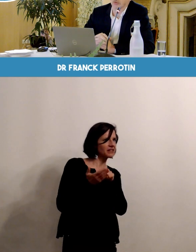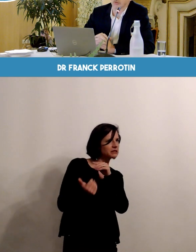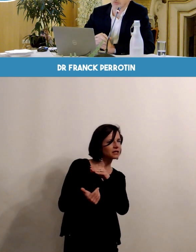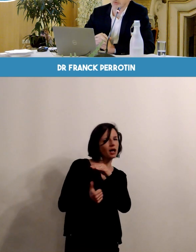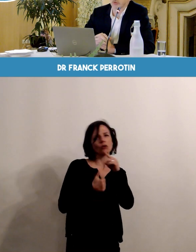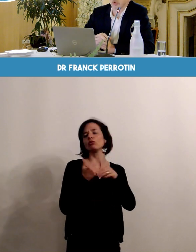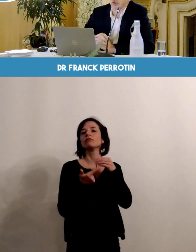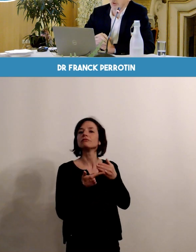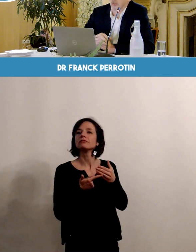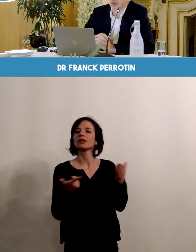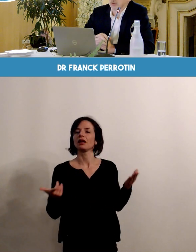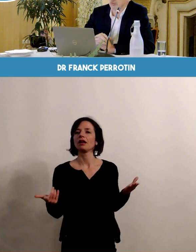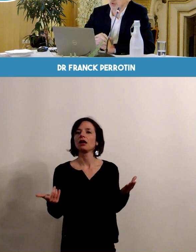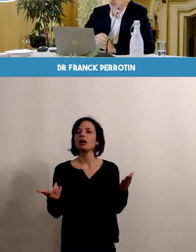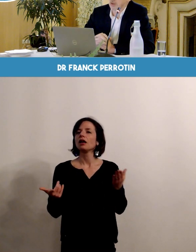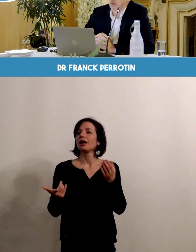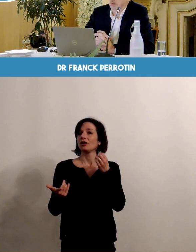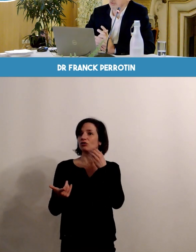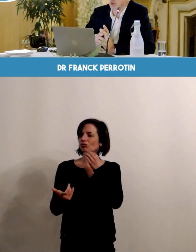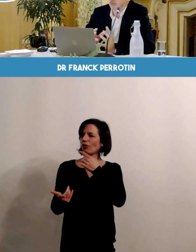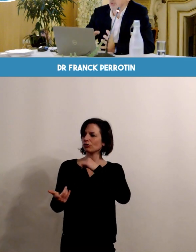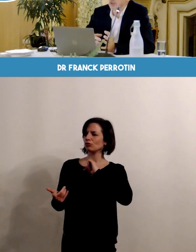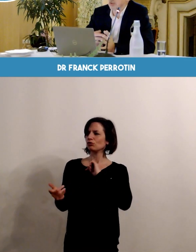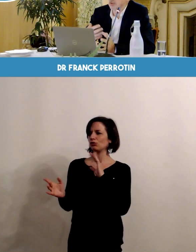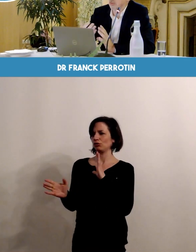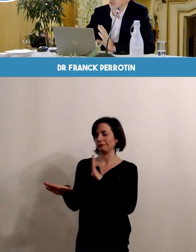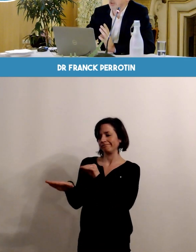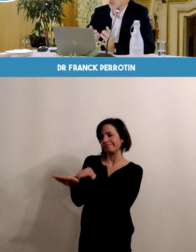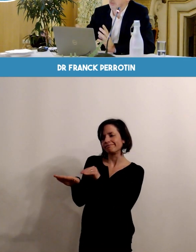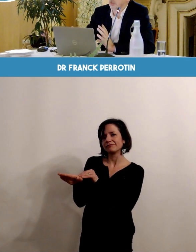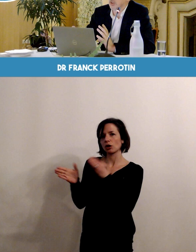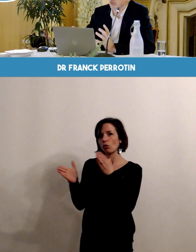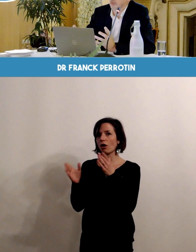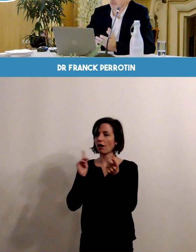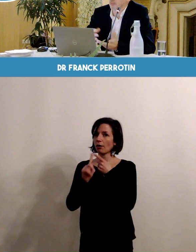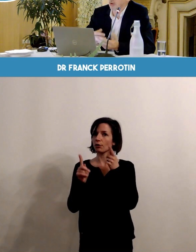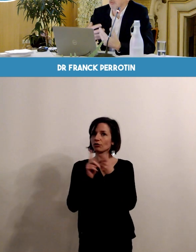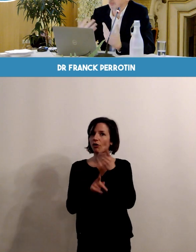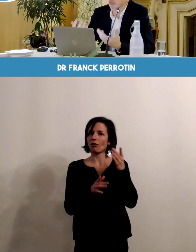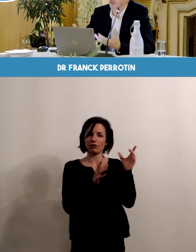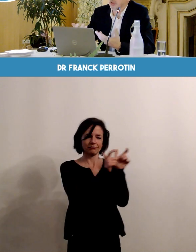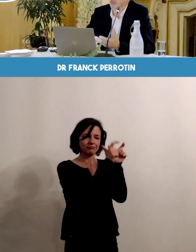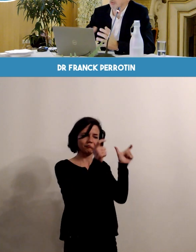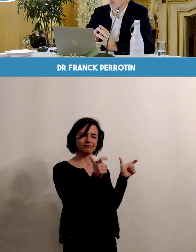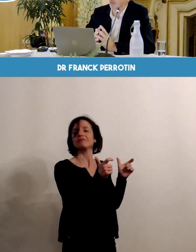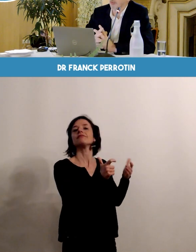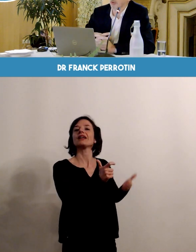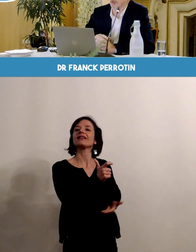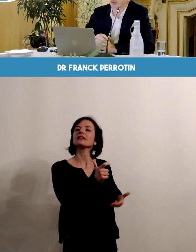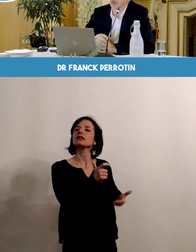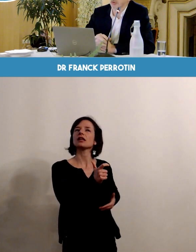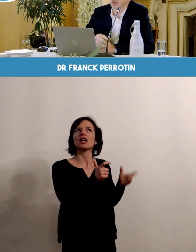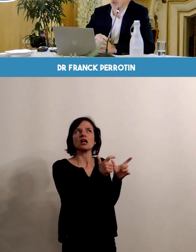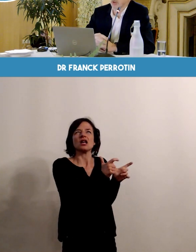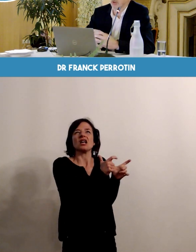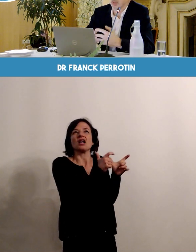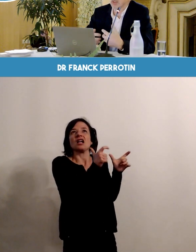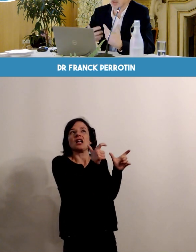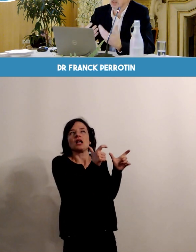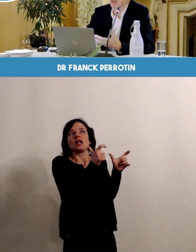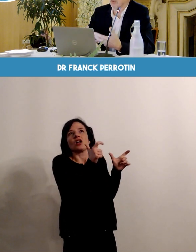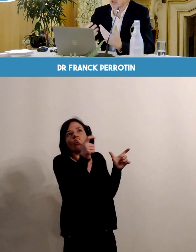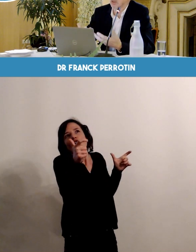facteur qui rentre parfois en ligne de compte, en particulier d'avoir une maternité d'une taille suffisante mais pas non plus forcément trop